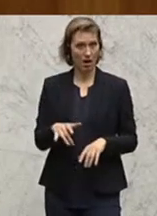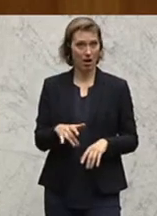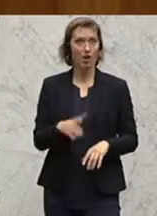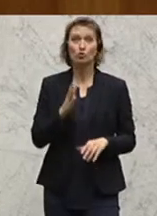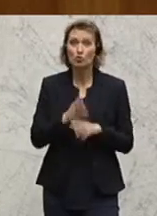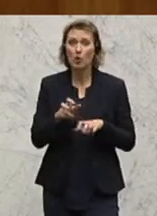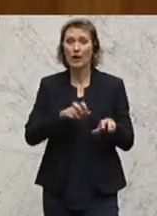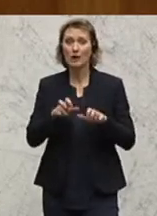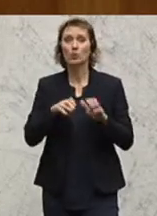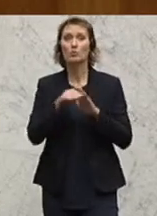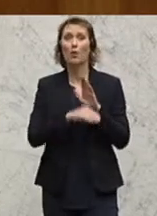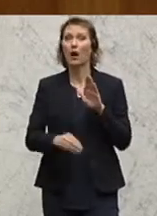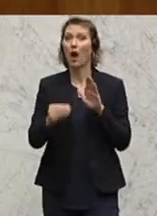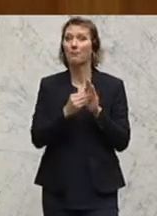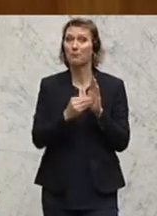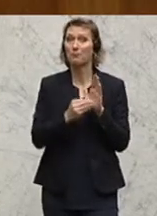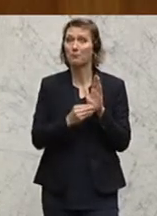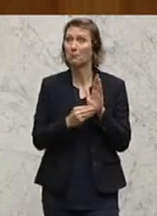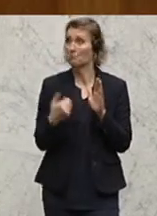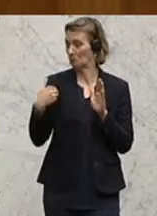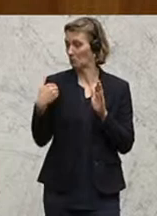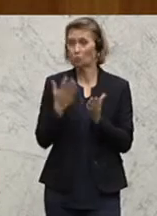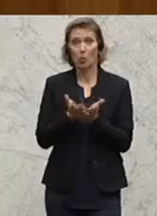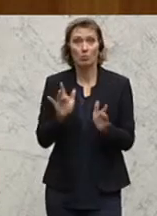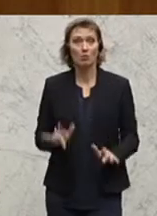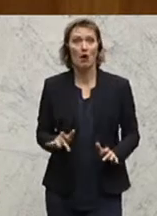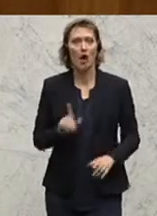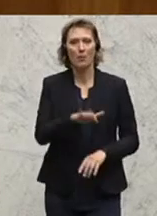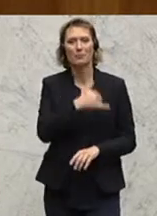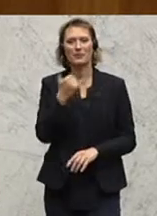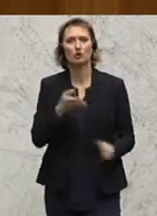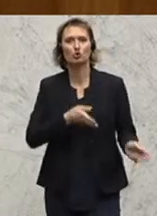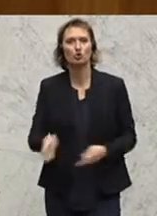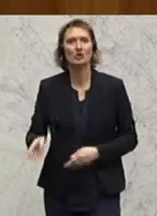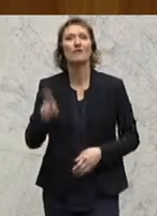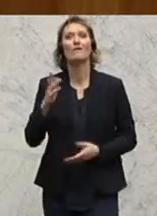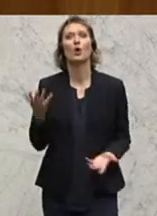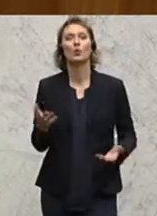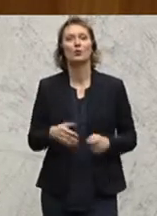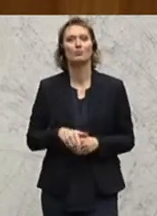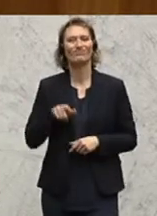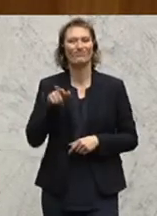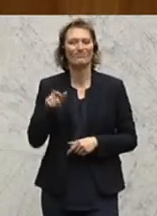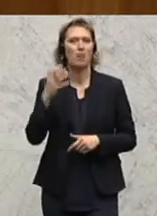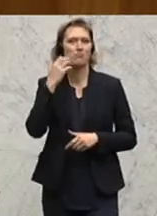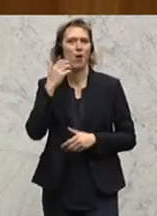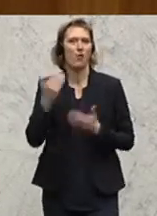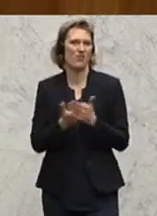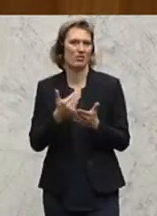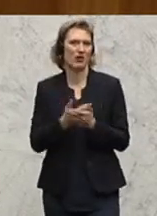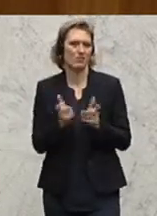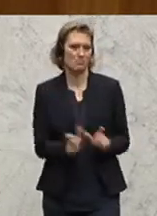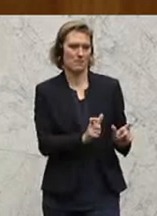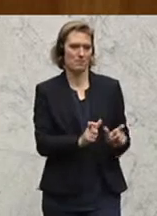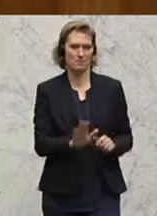und sogar im Regierungsprogramm, im letzten zumindest, war das drinnen. Aber bisher gescheitert immer an den Agrarvertretern. Also bitte,